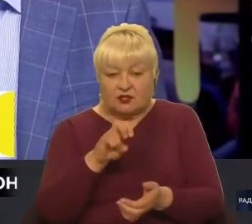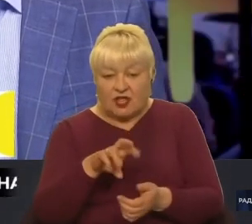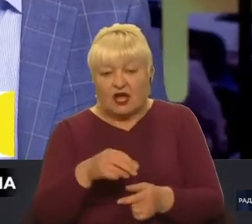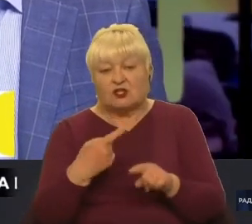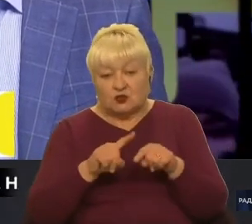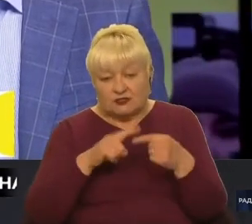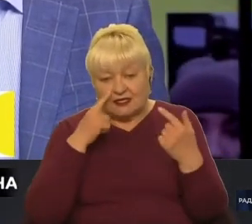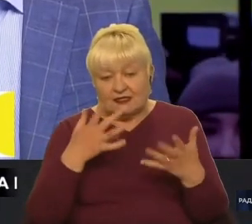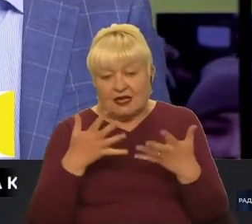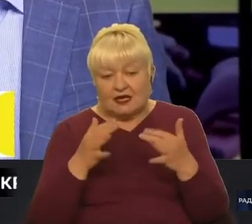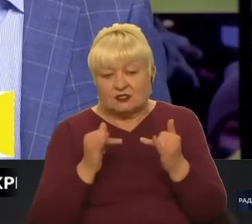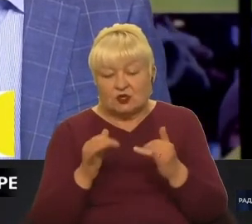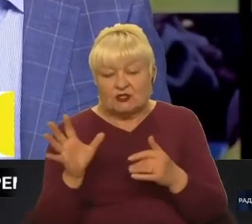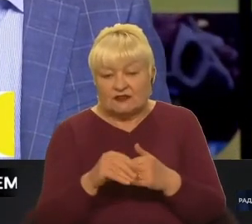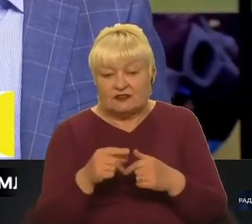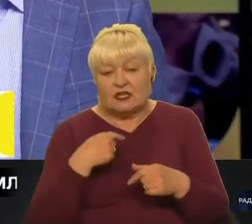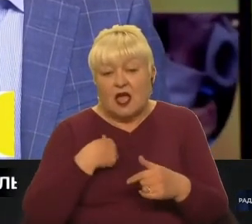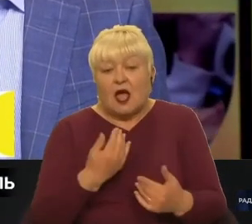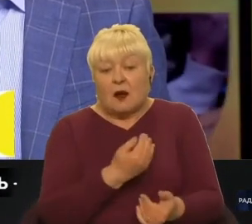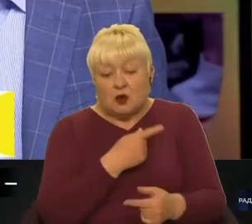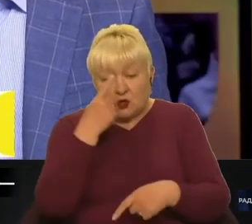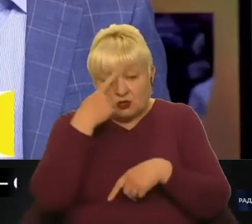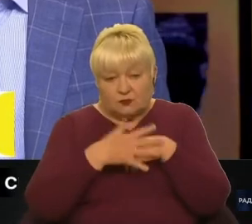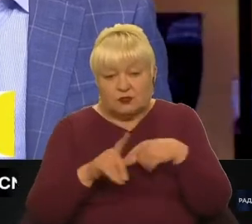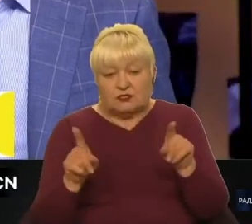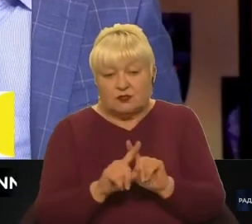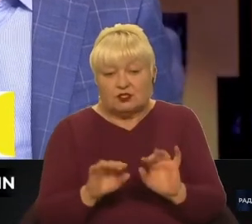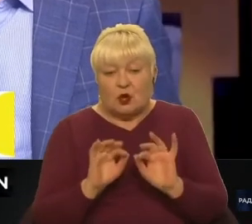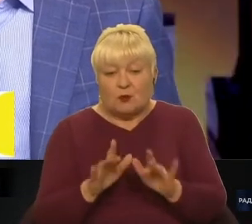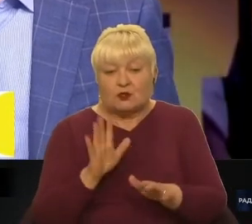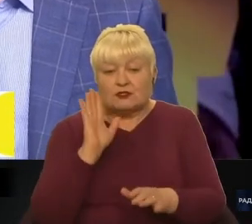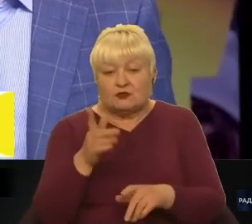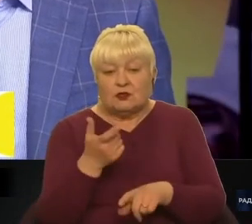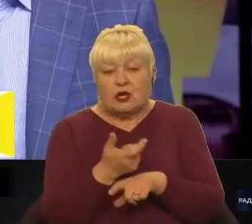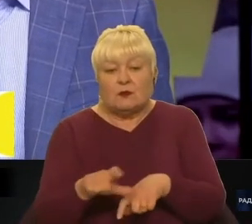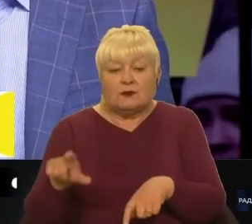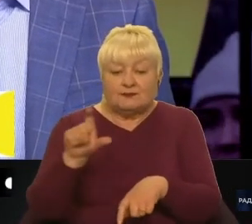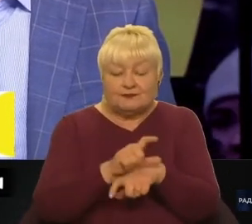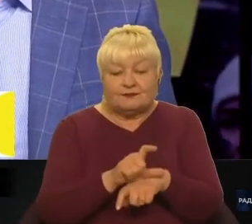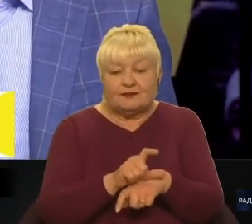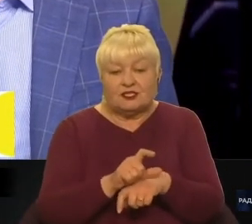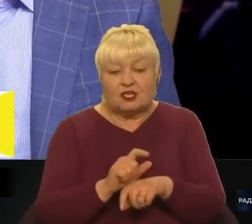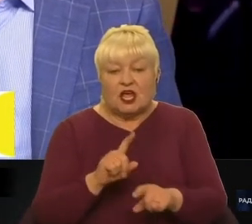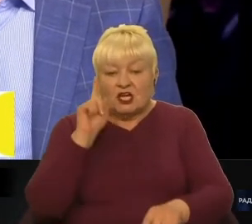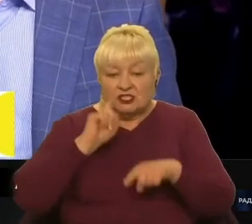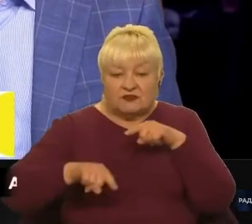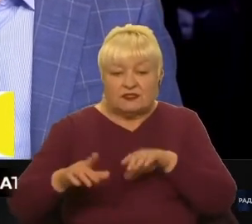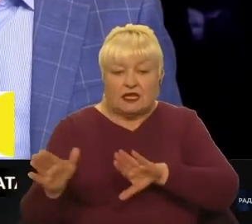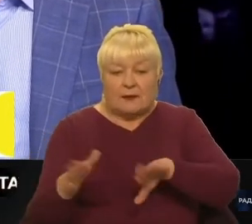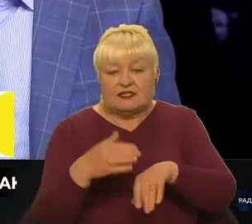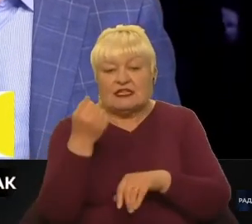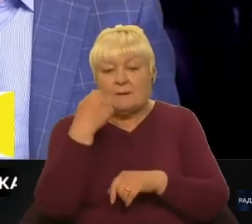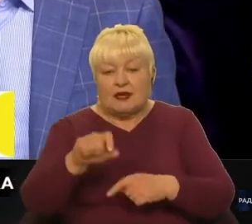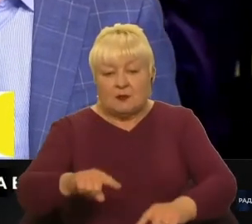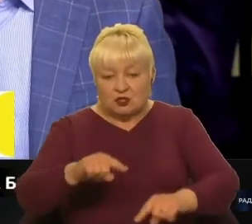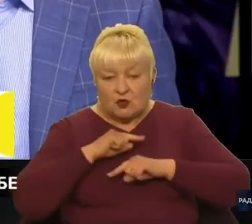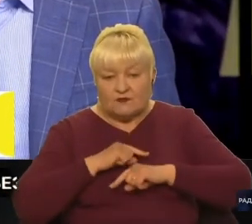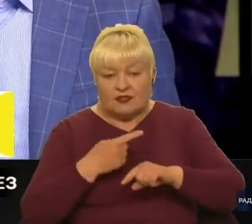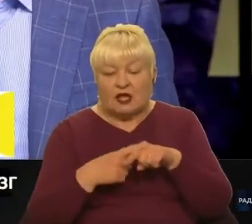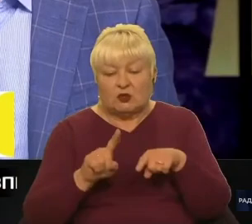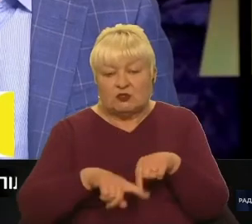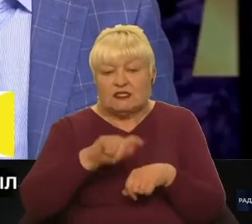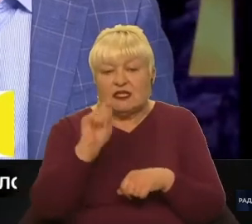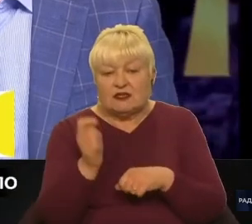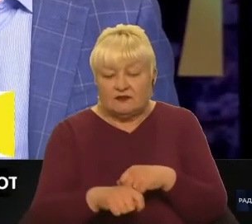принаймні ми хочемо розуміти, що процедура буде набагато більш швидка відразу після переможного фіналу цієї війни. І